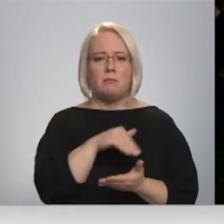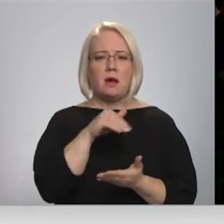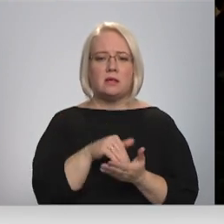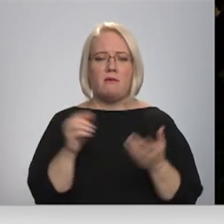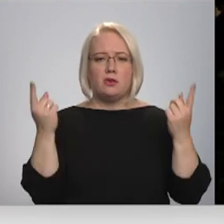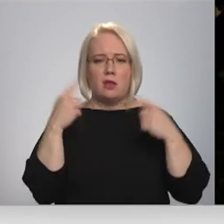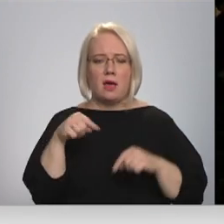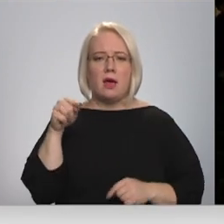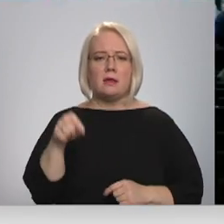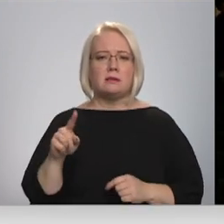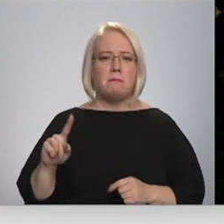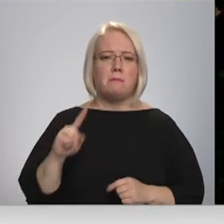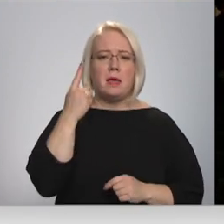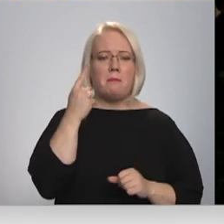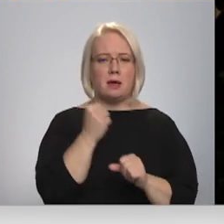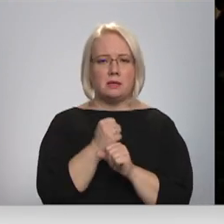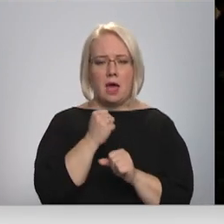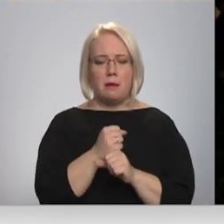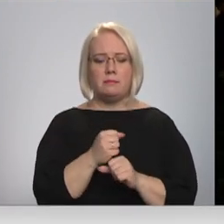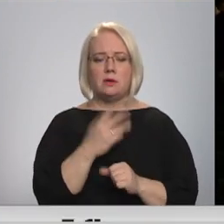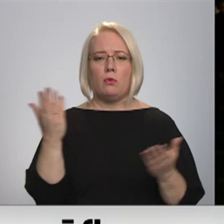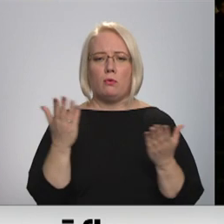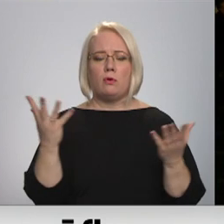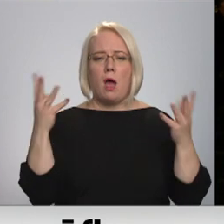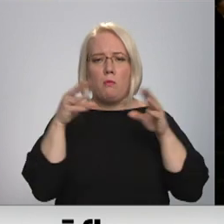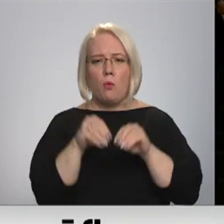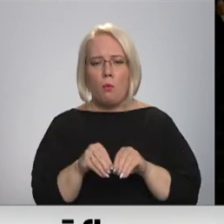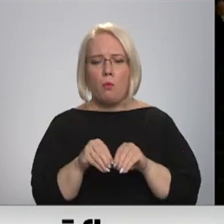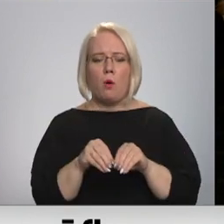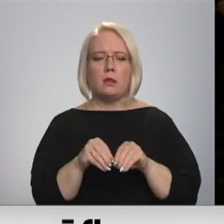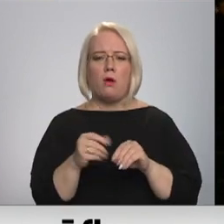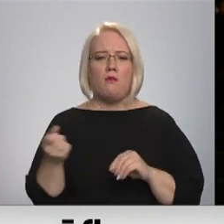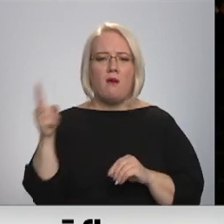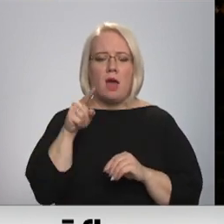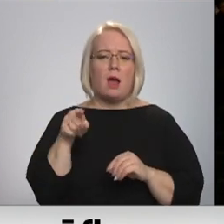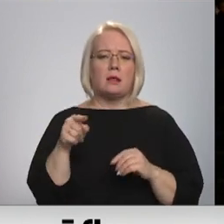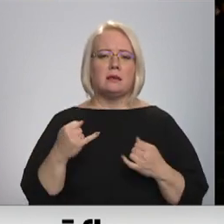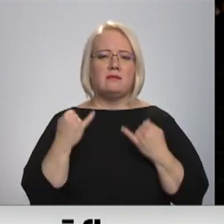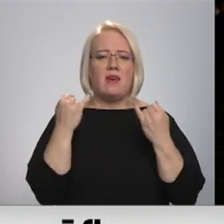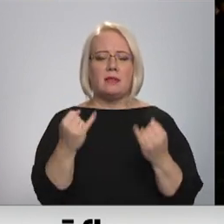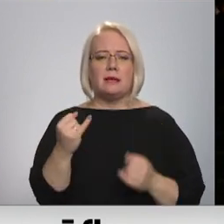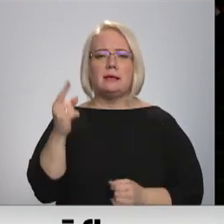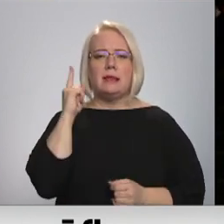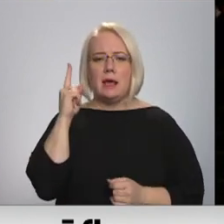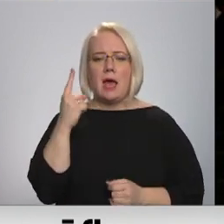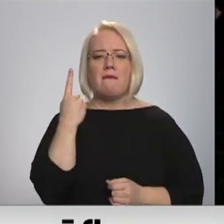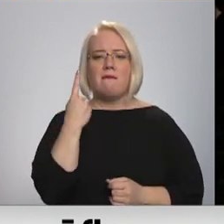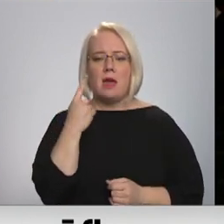pirmais tāds darbs, kas ir apkopojis. Vēl jau vairāk, tas ir vēltīts tikai vienam